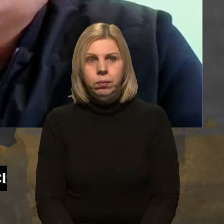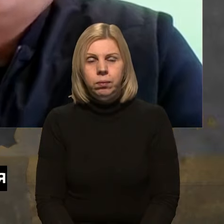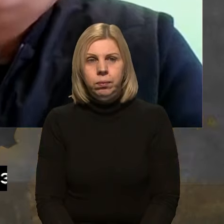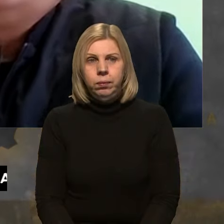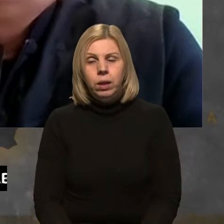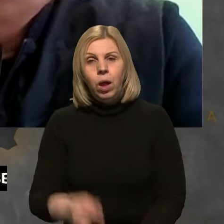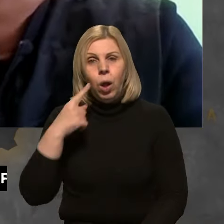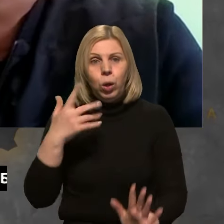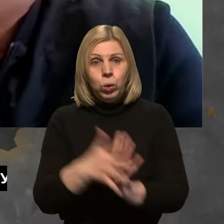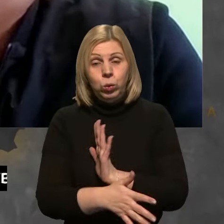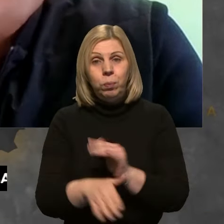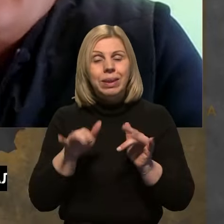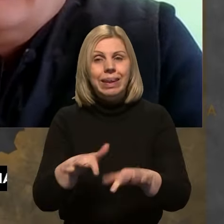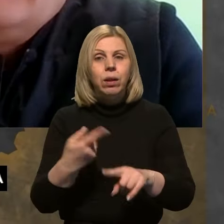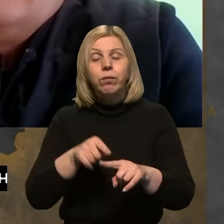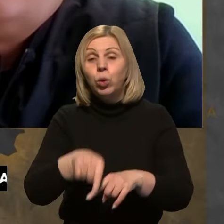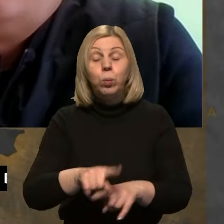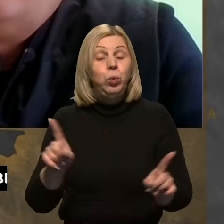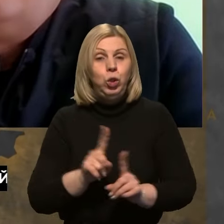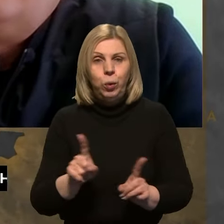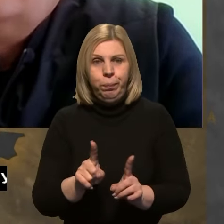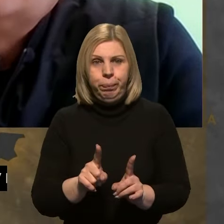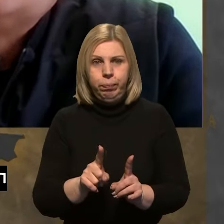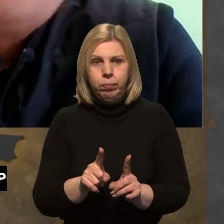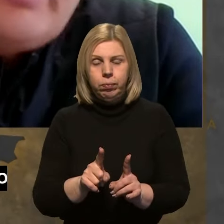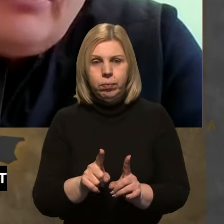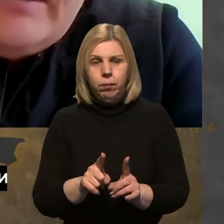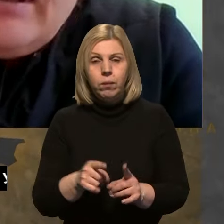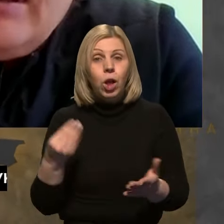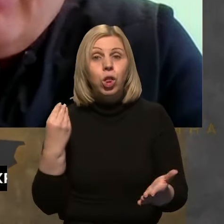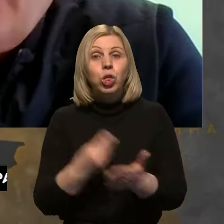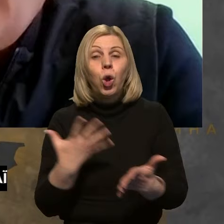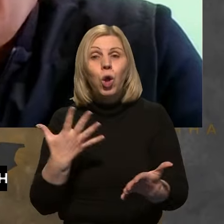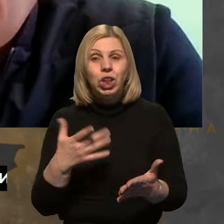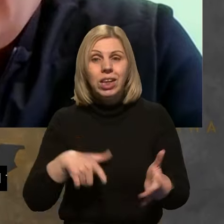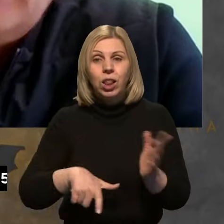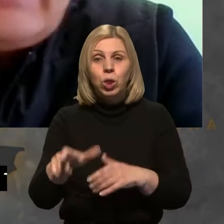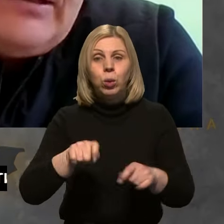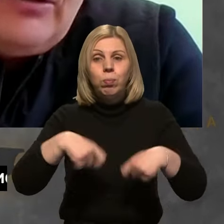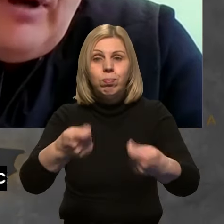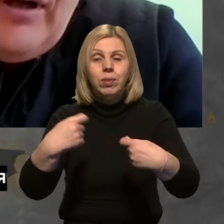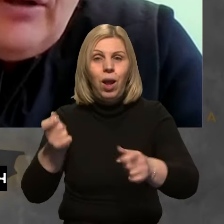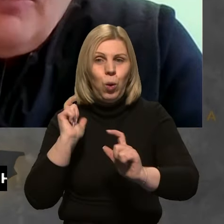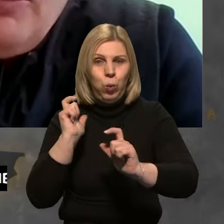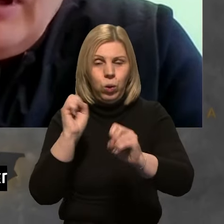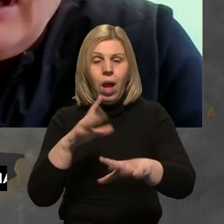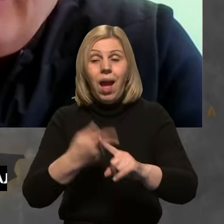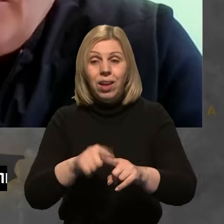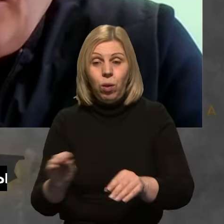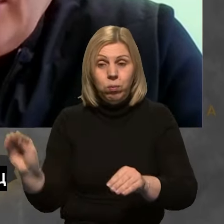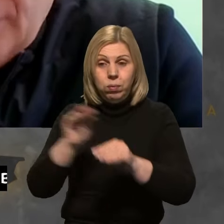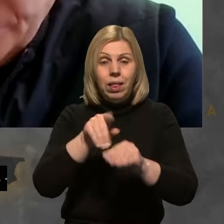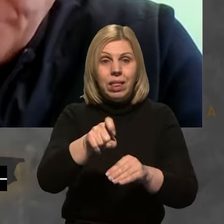Розумієте, діло в тому, що здорожчання логістики, вона перекладається на товар, тому,